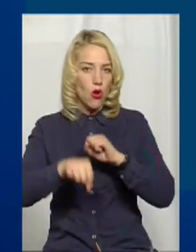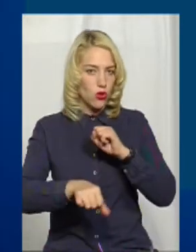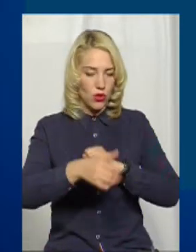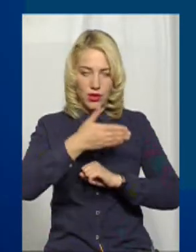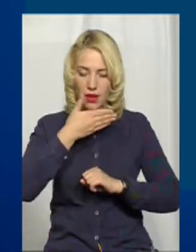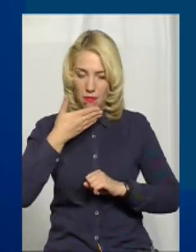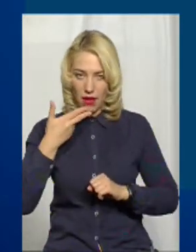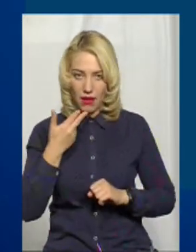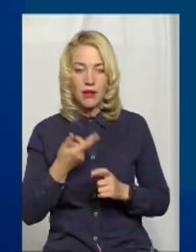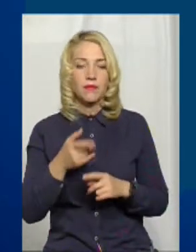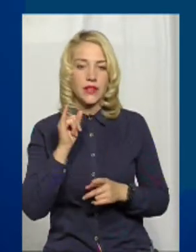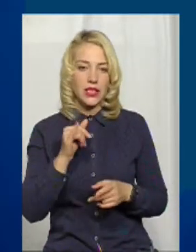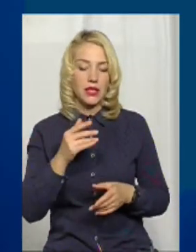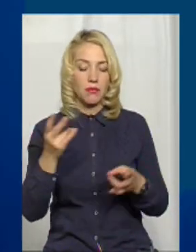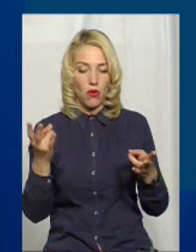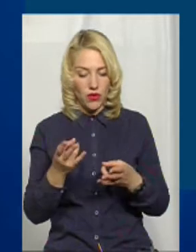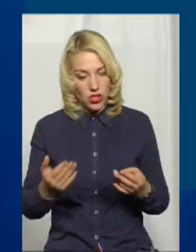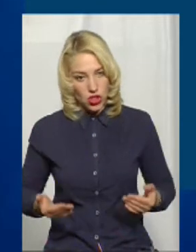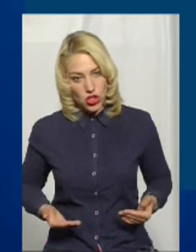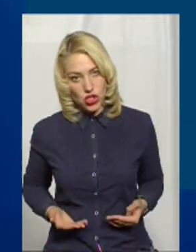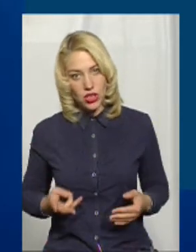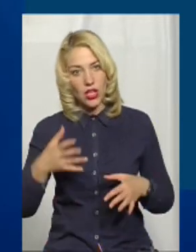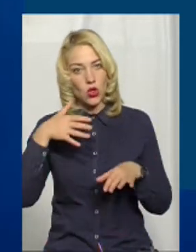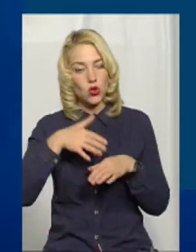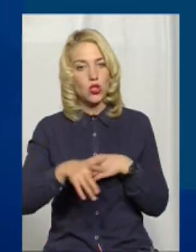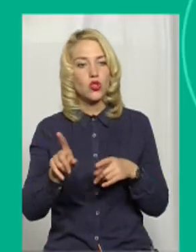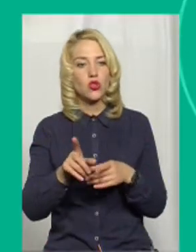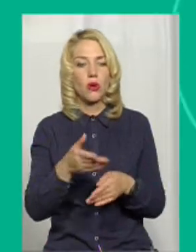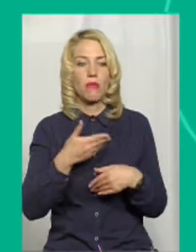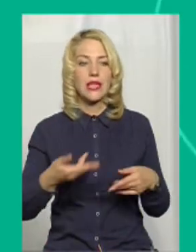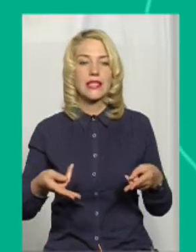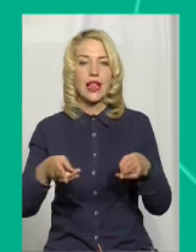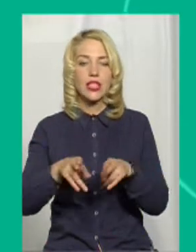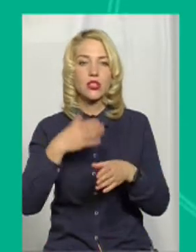казав, але ми маємо жити і маємо розуміти, що ми залишимо своїм маршавцем.